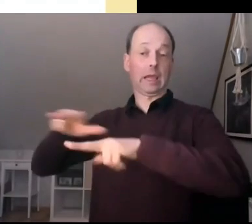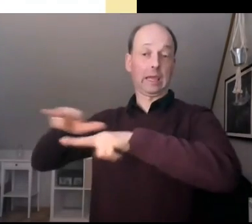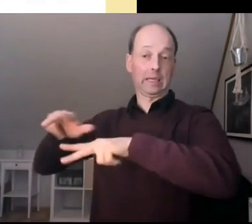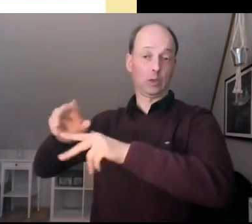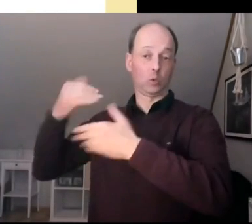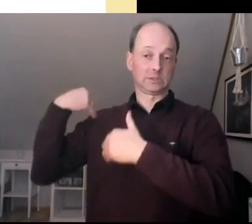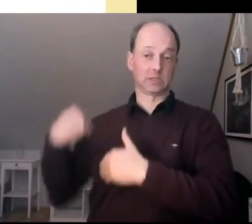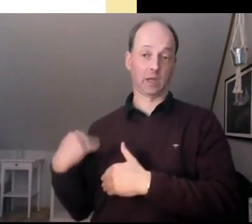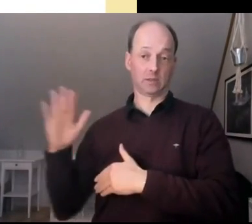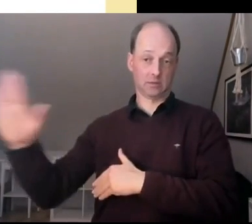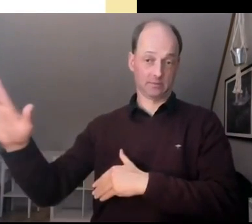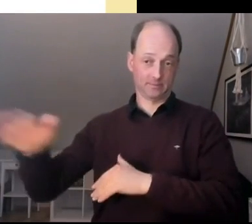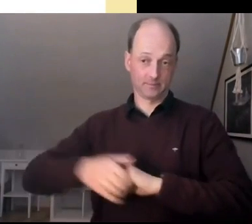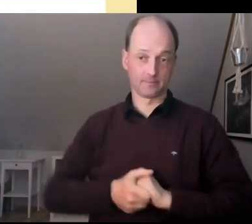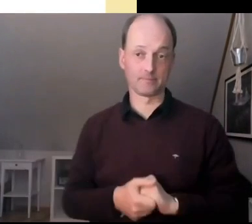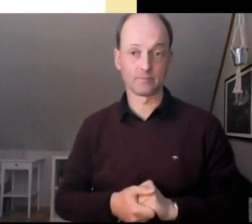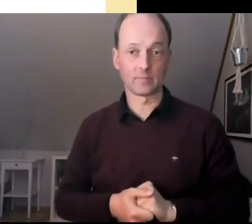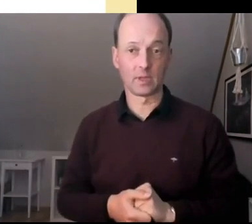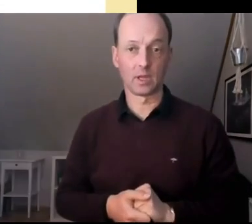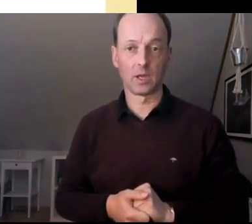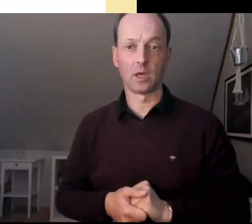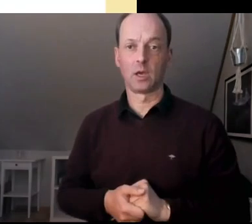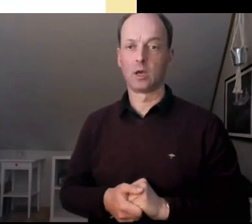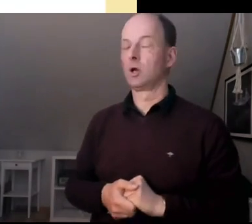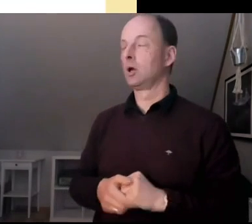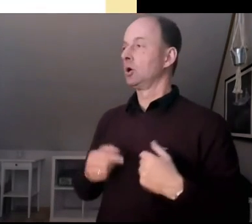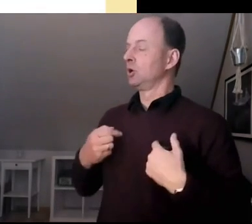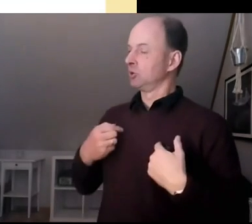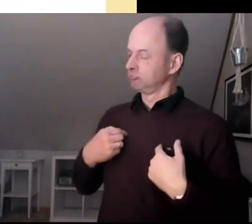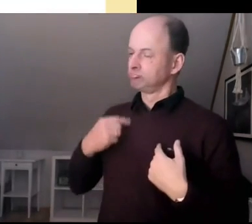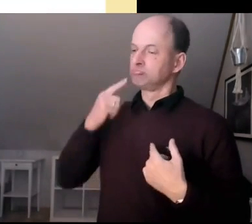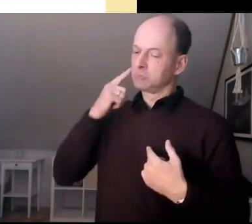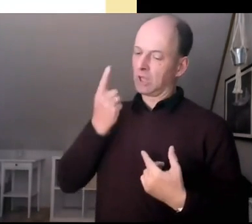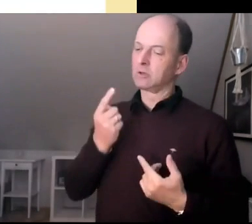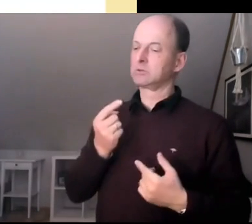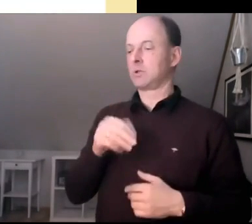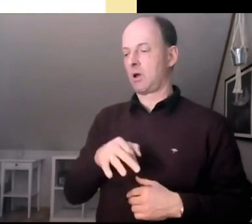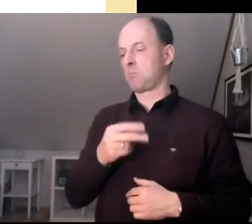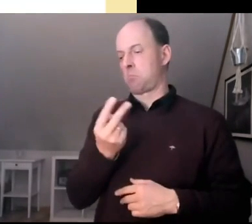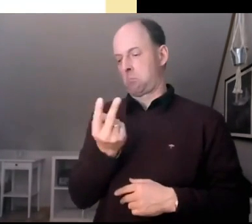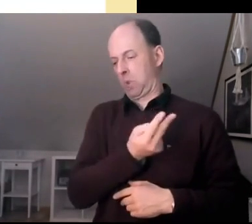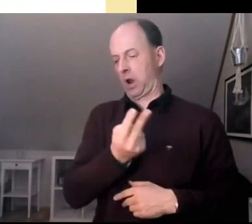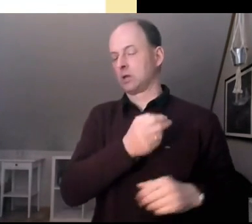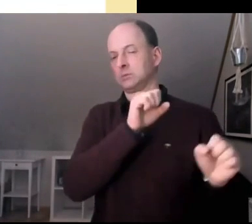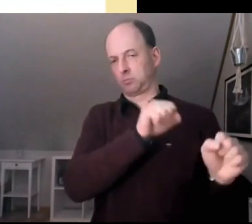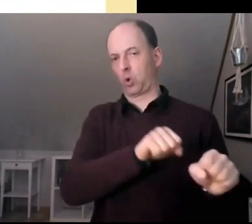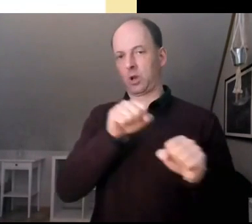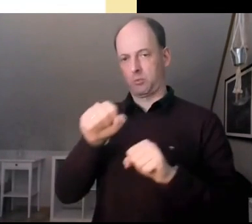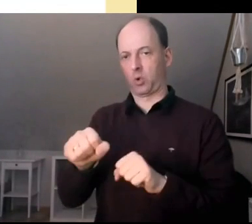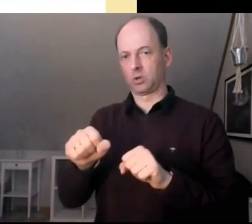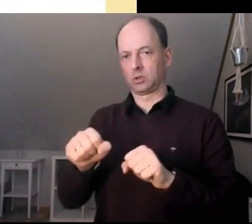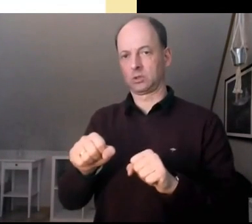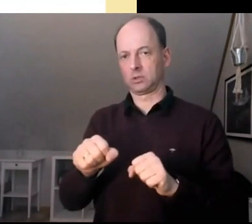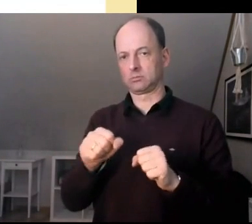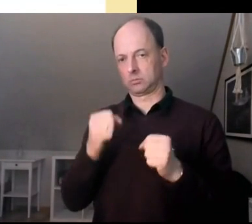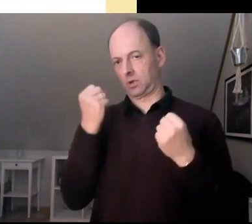Ja, ich denke, es, natürlich ist beides möglich. Vielleicht ist das jetzt eine Frage, wie wir das sehen.